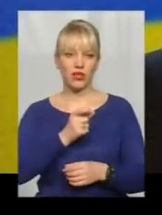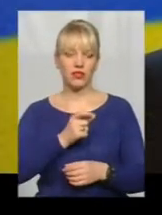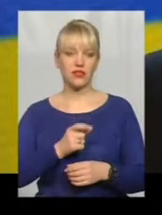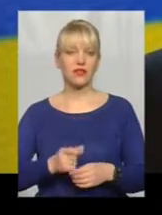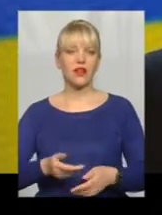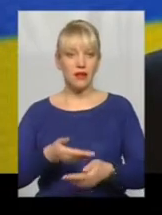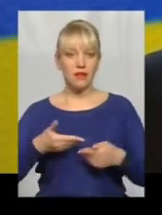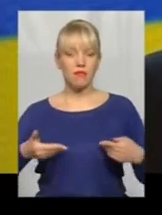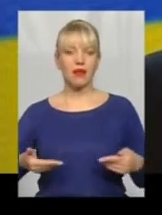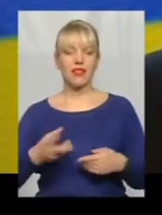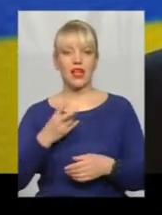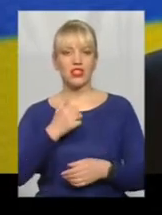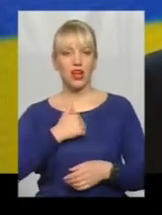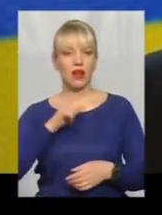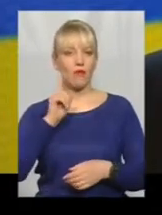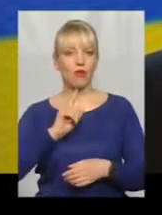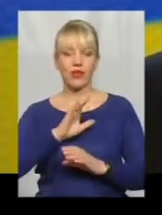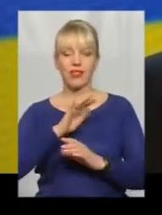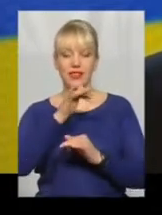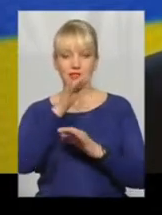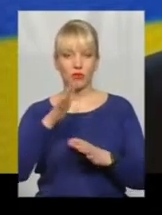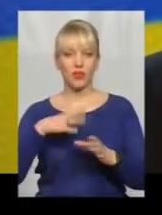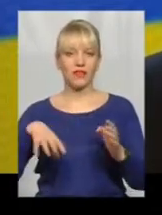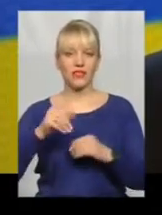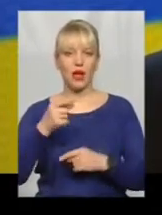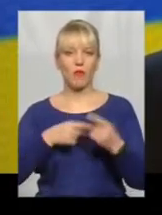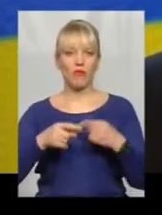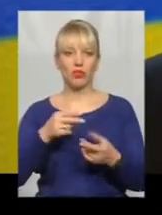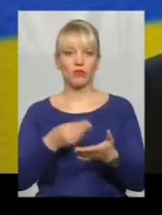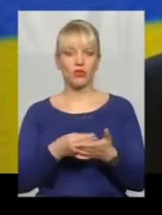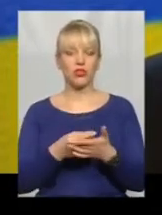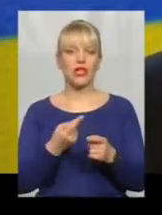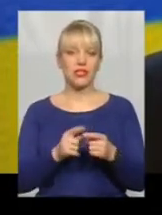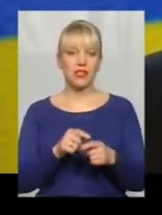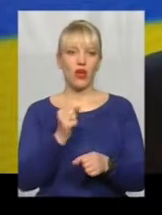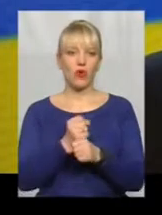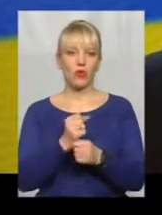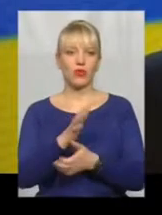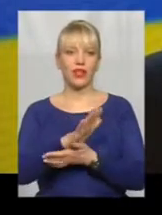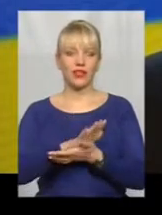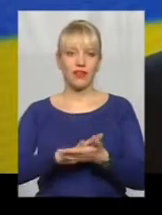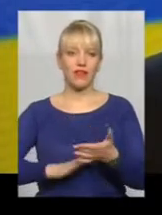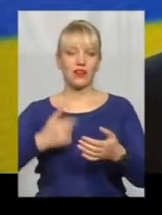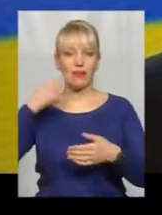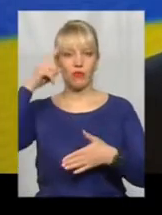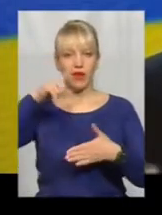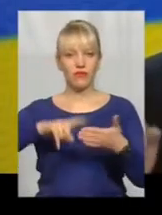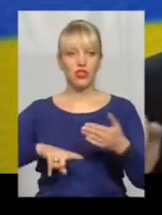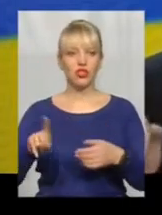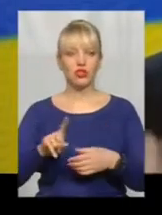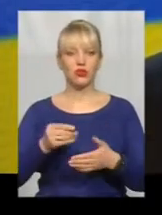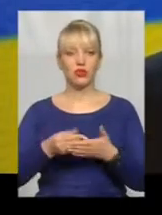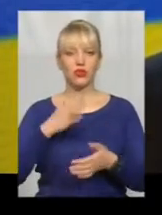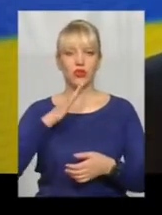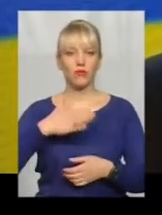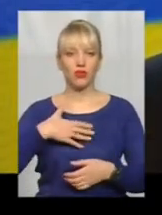Ми, на жаль, поки що не все змогли повернути до бюджету, але і ця робота триває. Я впевнений, що, дорогі